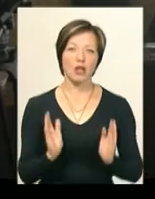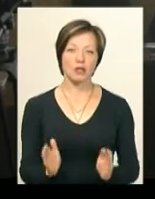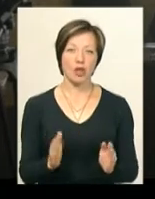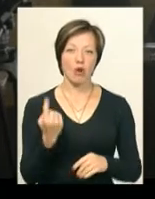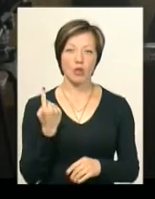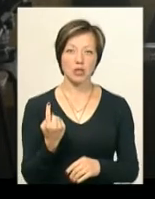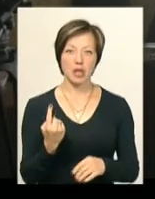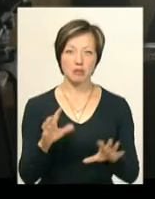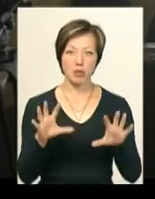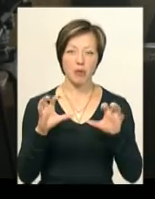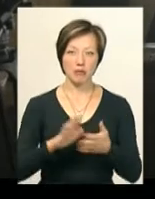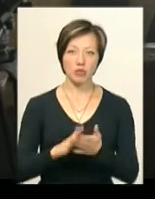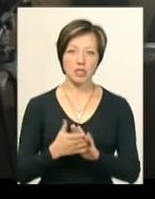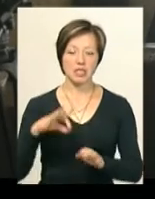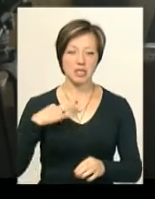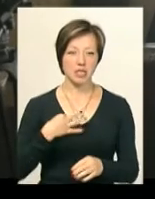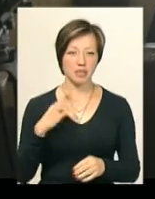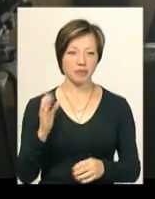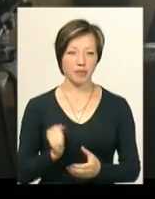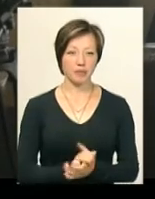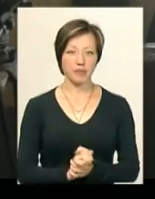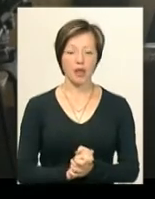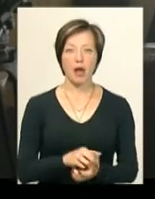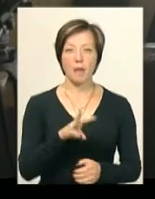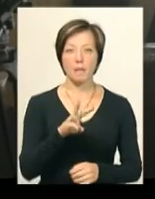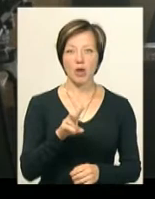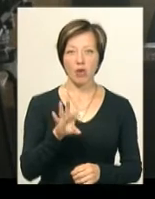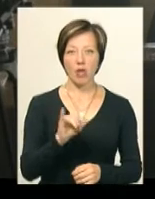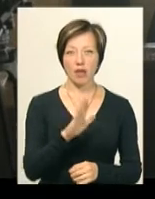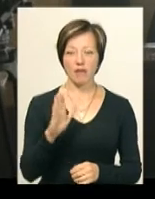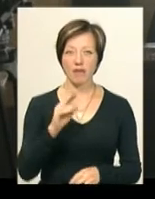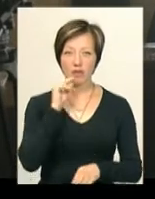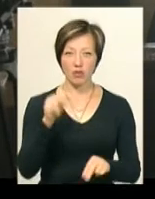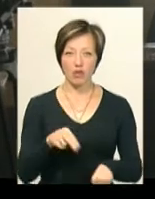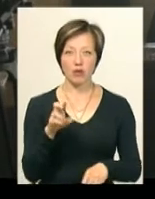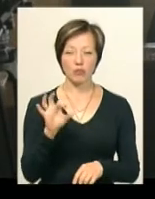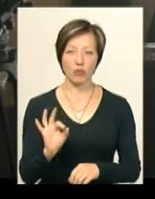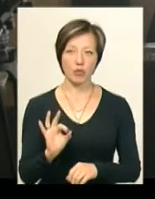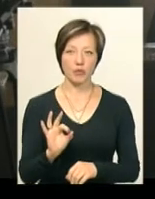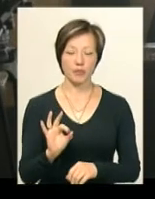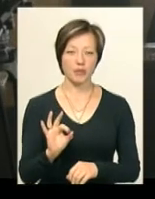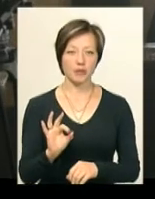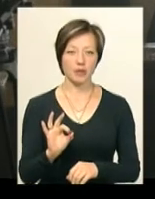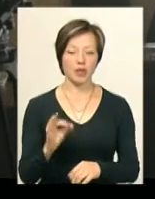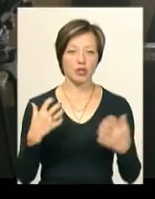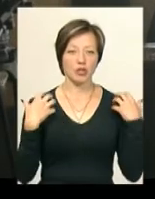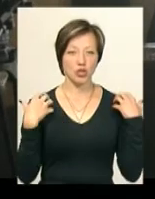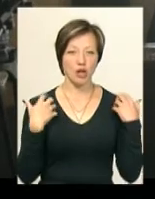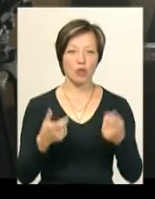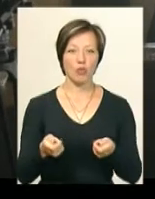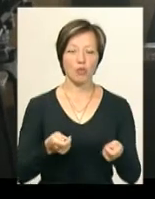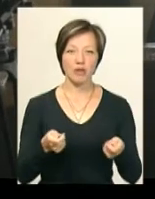одна сприймається позиція слідства. Миколаєв винават, оскільки він, начальник